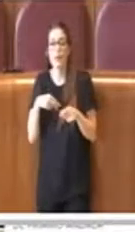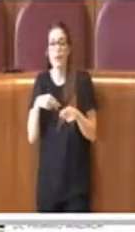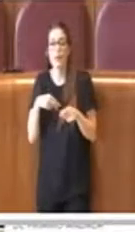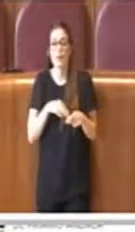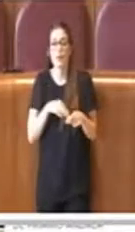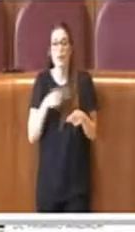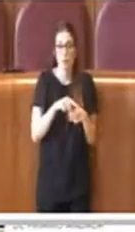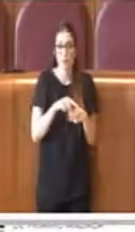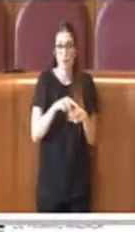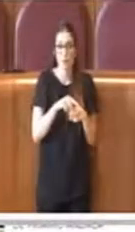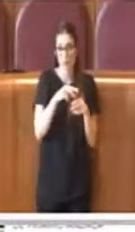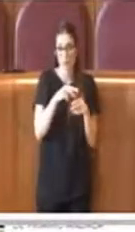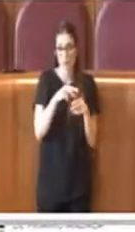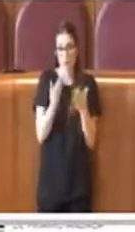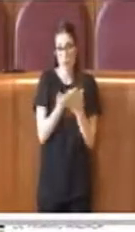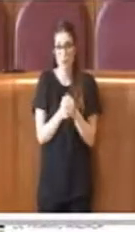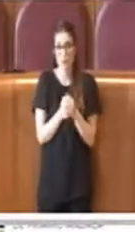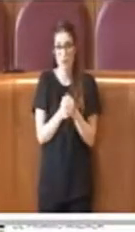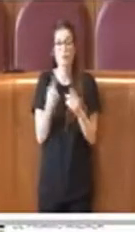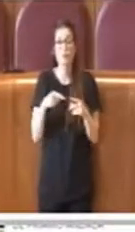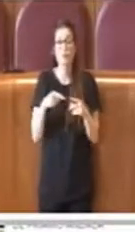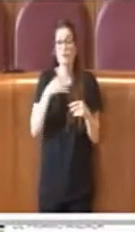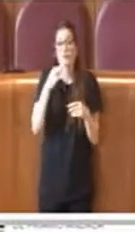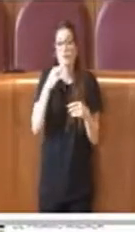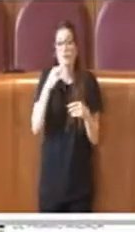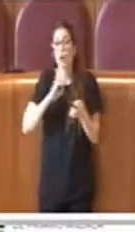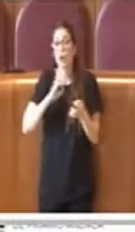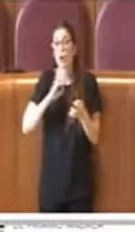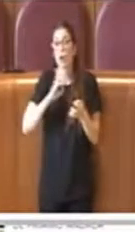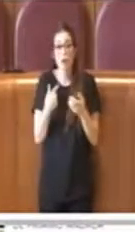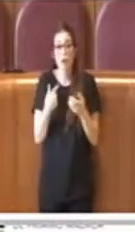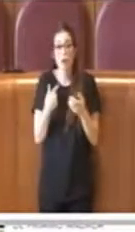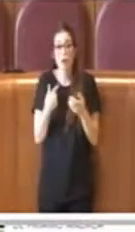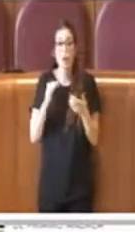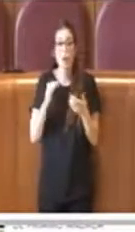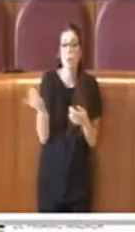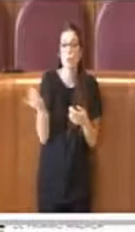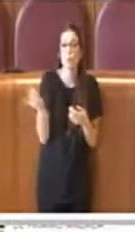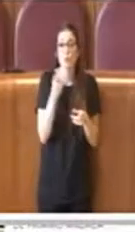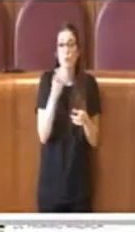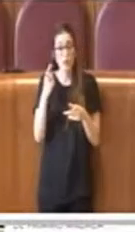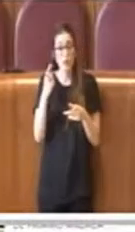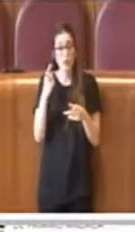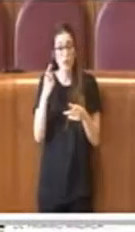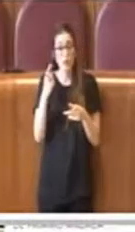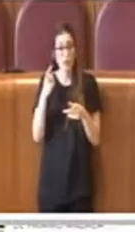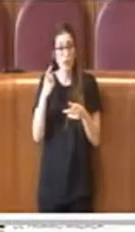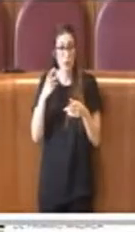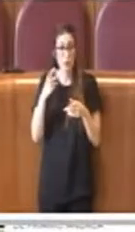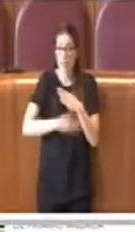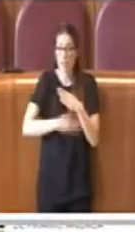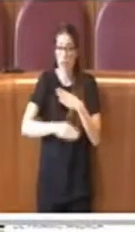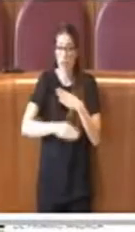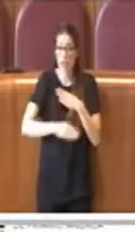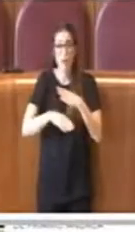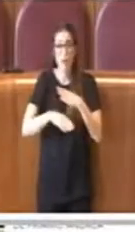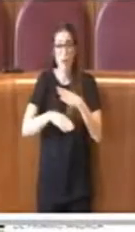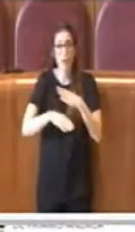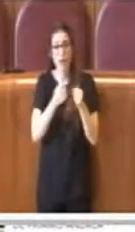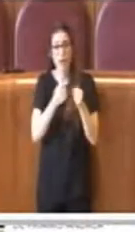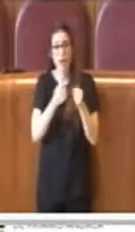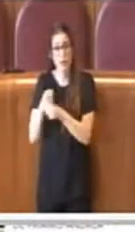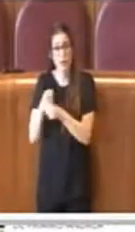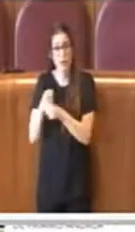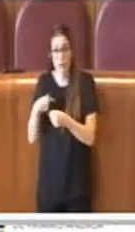Quindi risulterebbe notevolmente complicato garantire la rappresentanza di tutte le disabilità in consulta, oppure garantire una